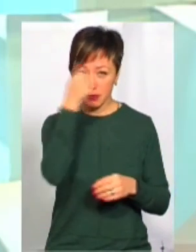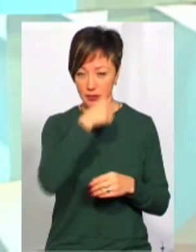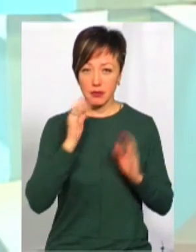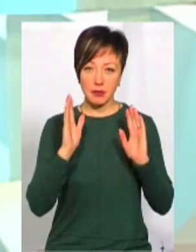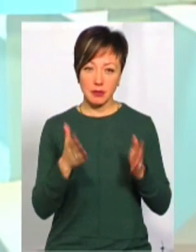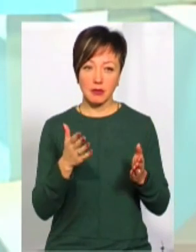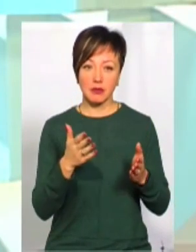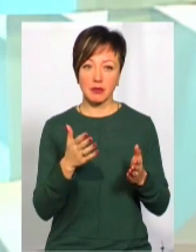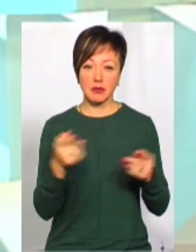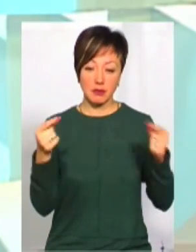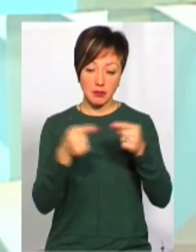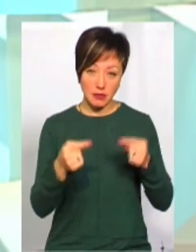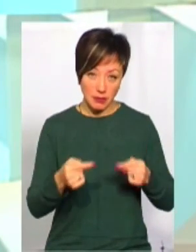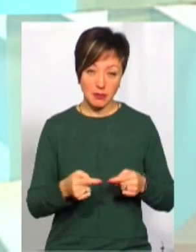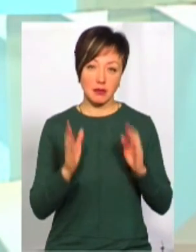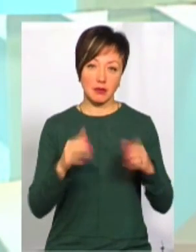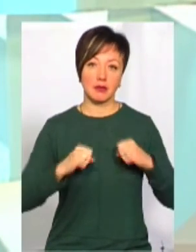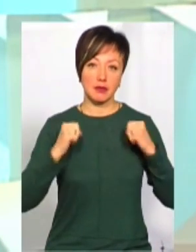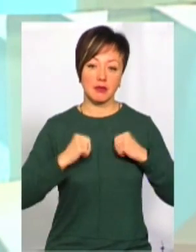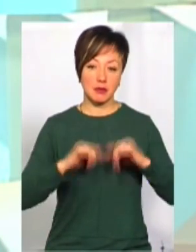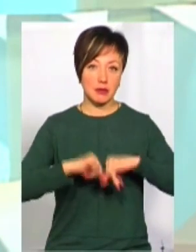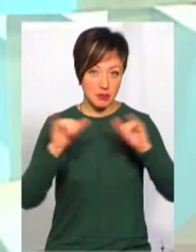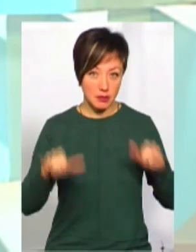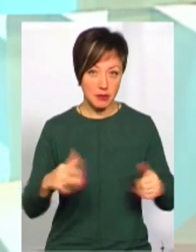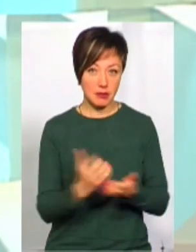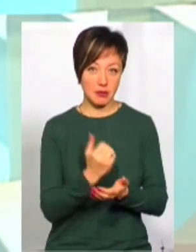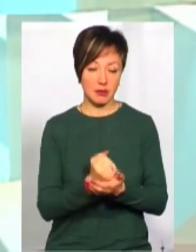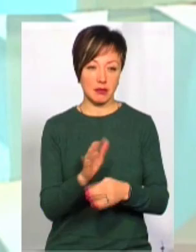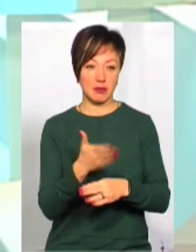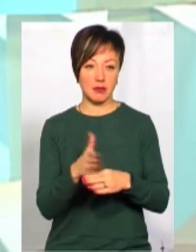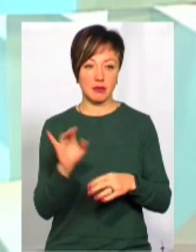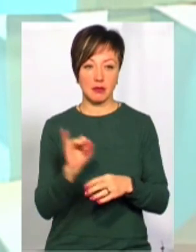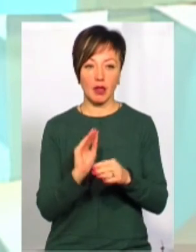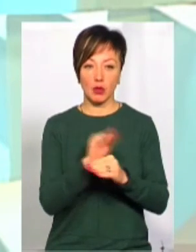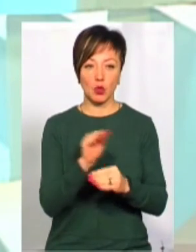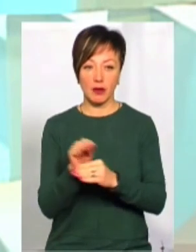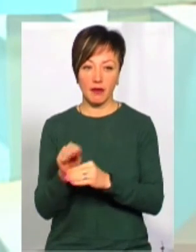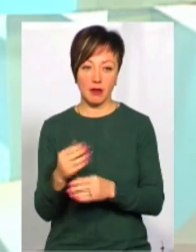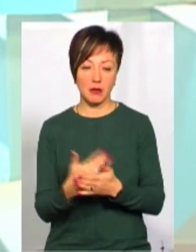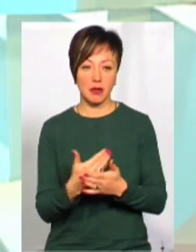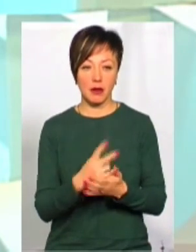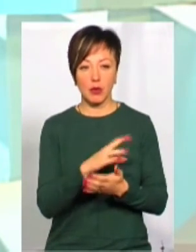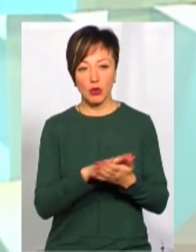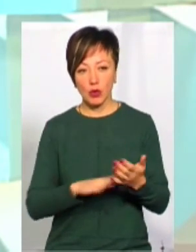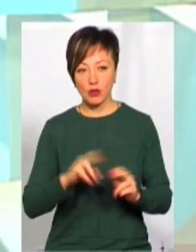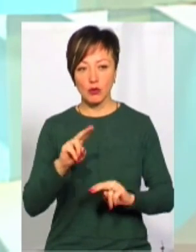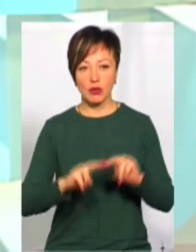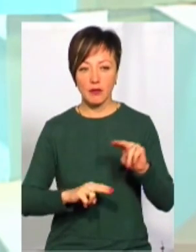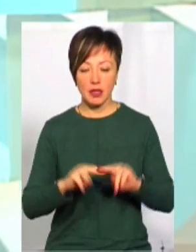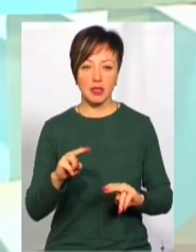будемо виходити на уточнення, будемо намагатися збільшувати дохідну частину і додавати, скажімо, на продовження